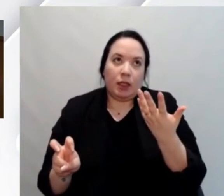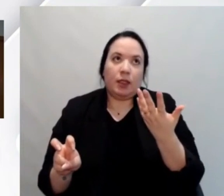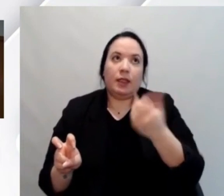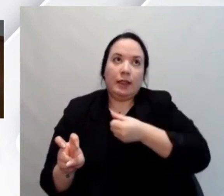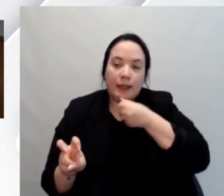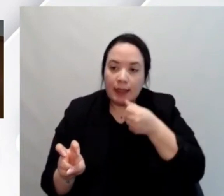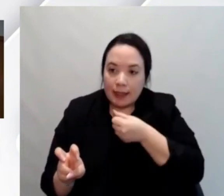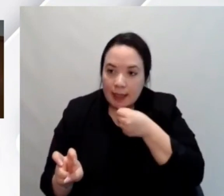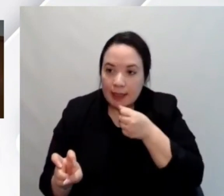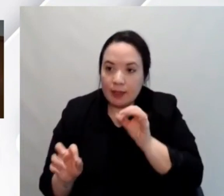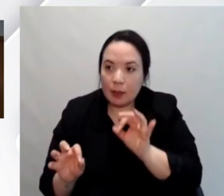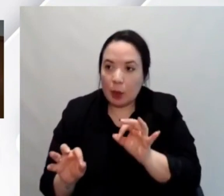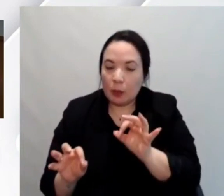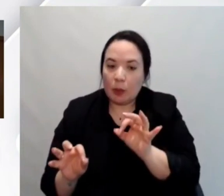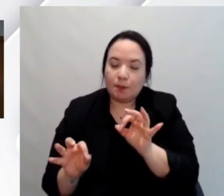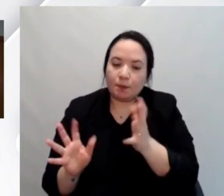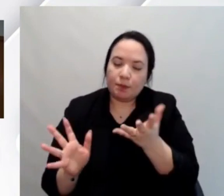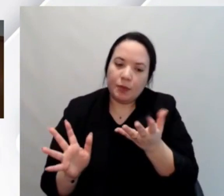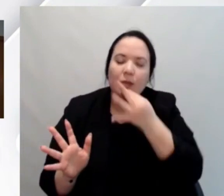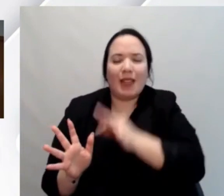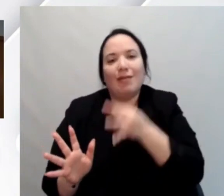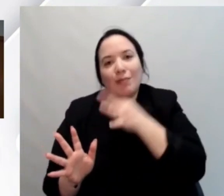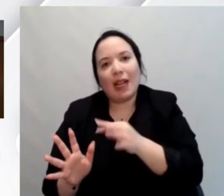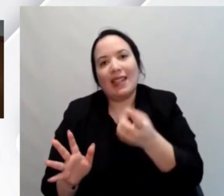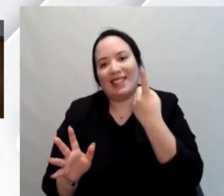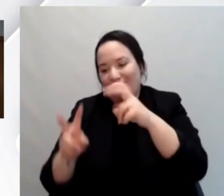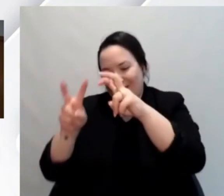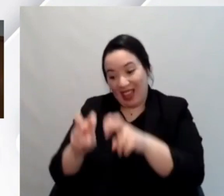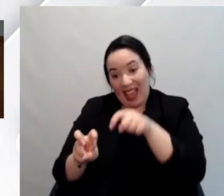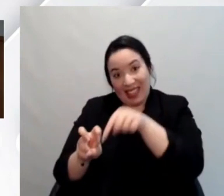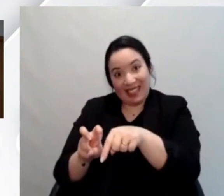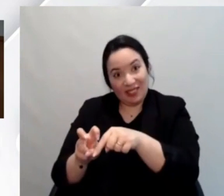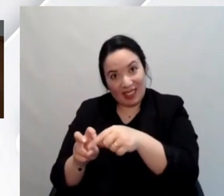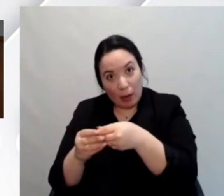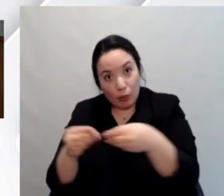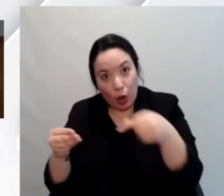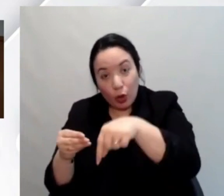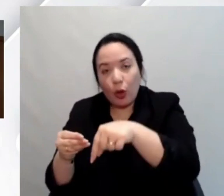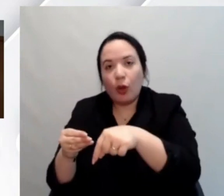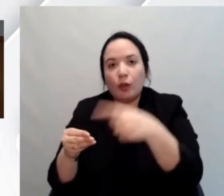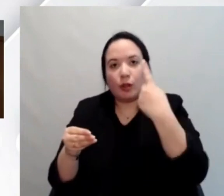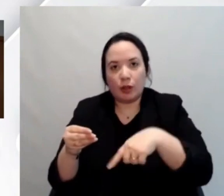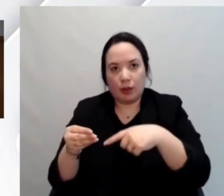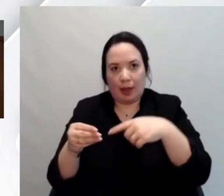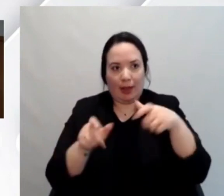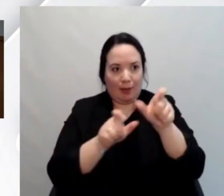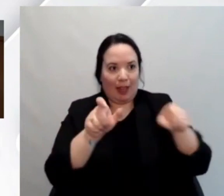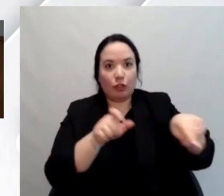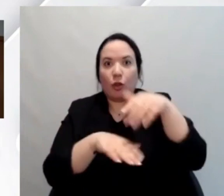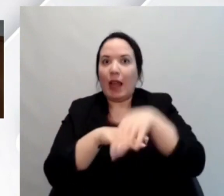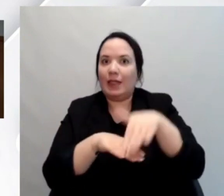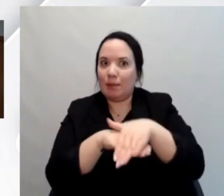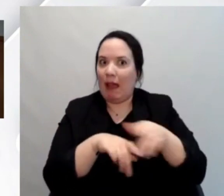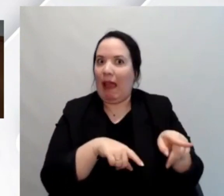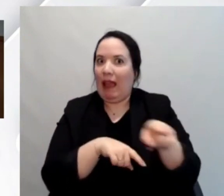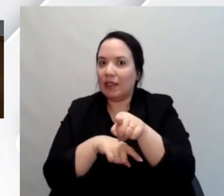occorre perché spesso e volentieri quando si eseguono le verifiche soprattutto da parte degli utenti esperti come dire